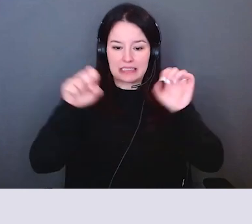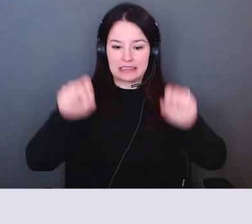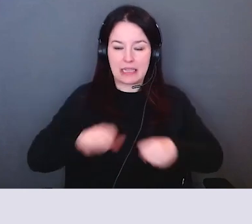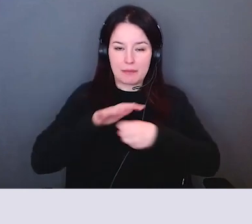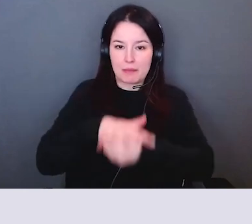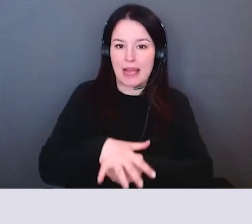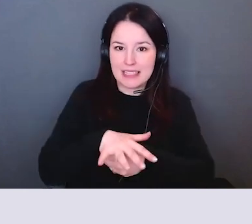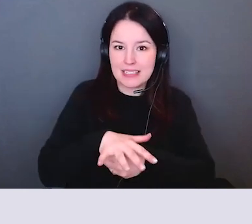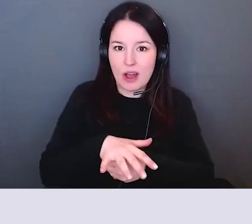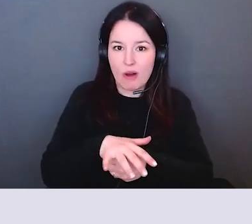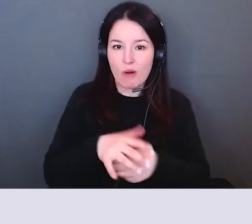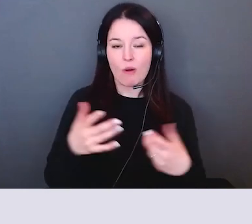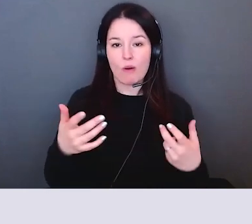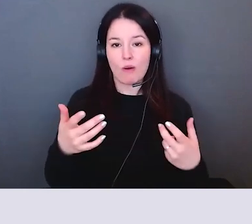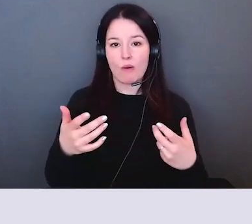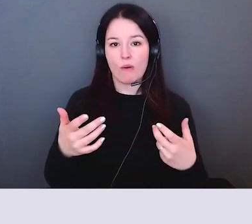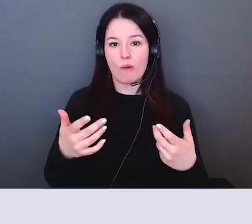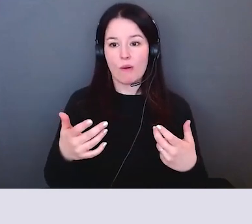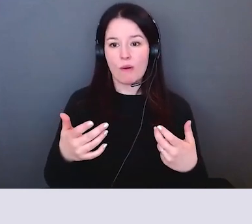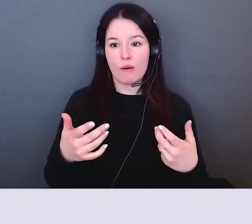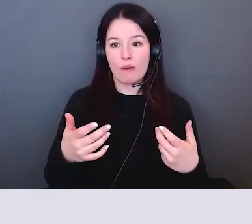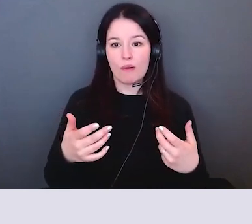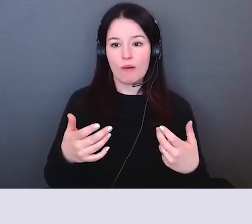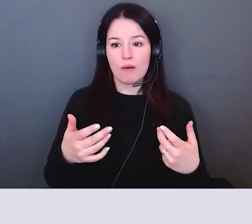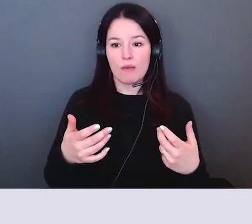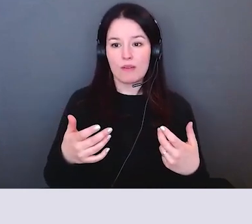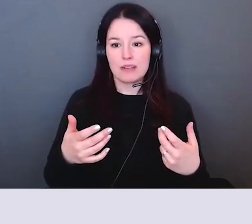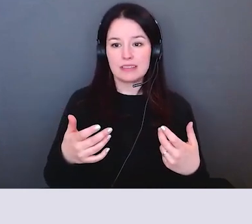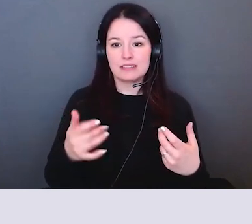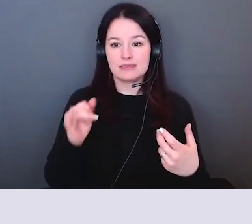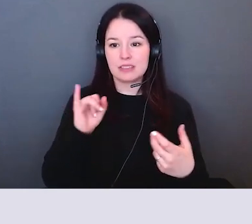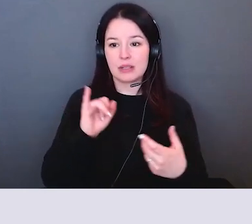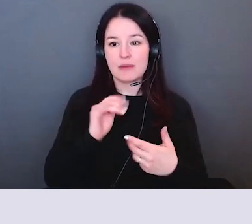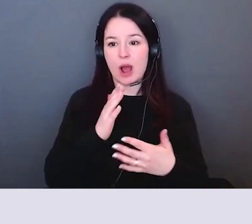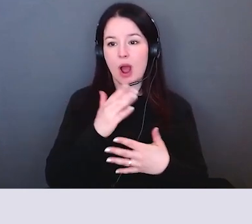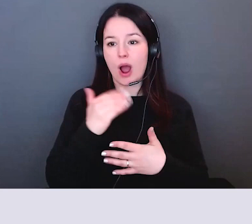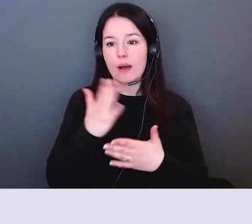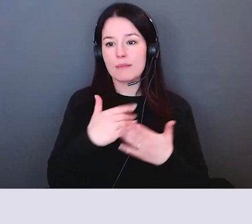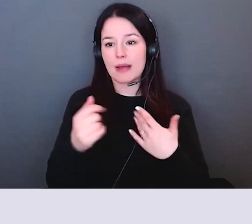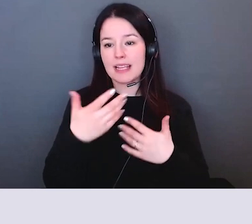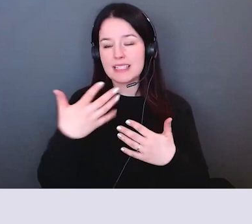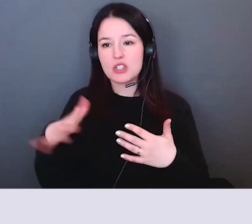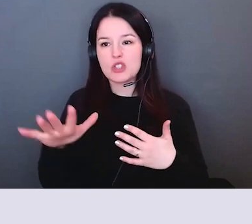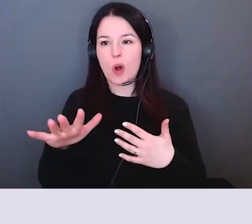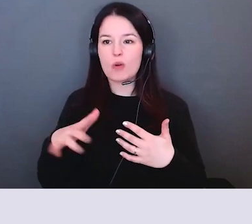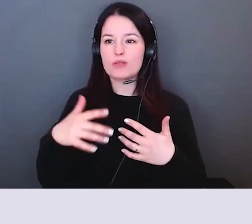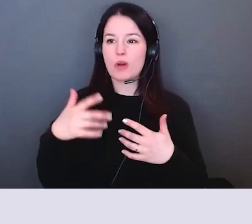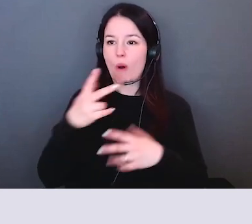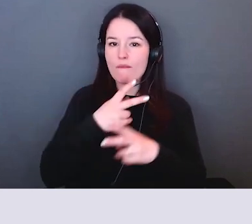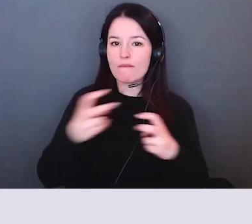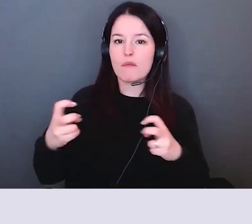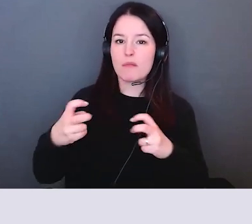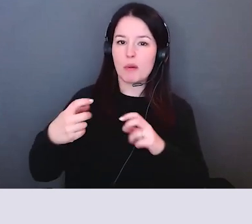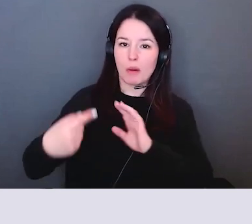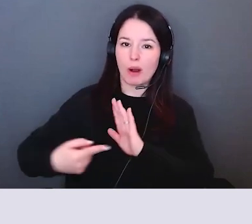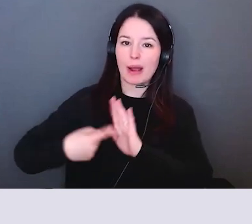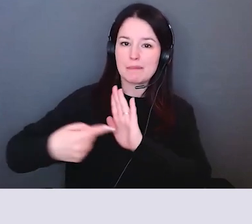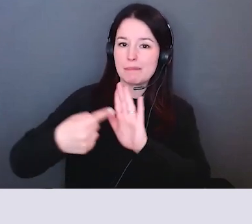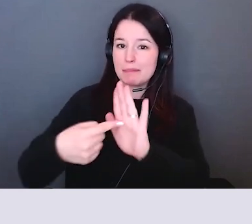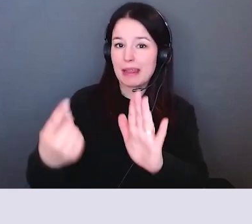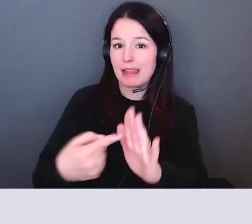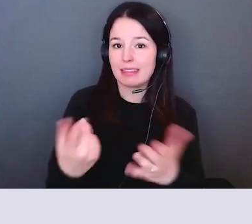changer cet ancien script que nous avons tant utilisé jusque-là pour pouvoir résoudre